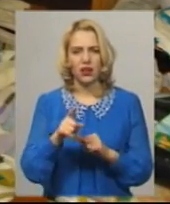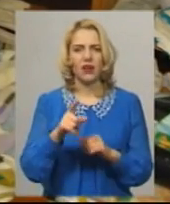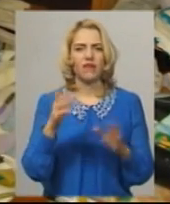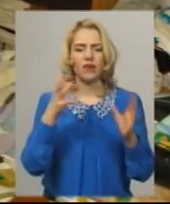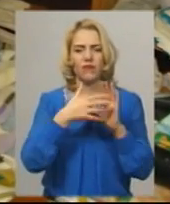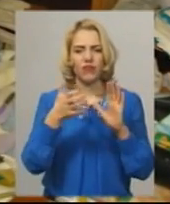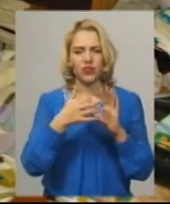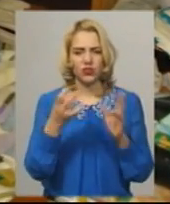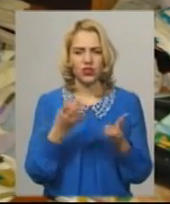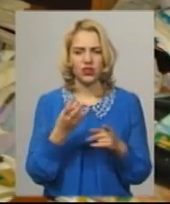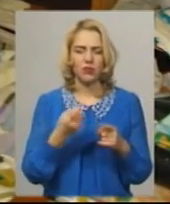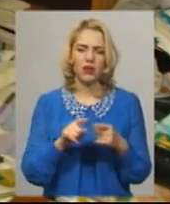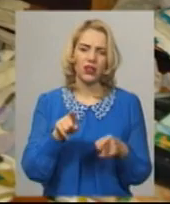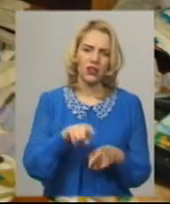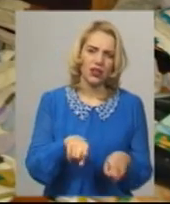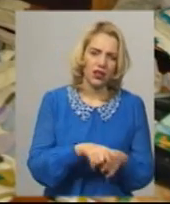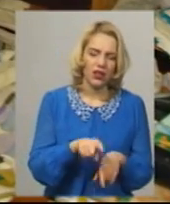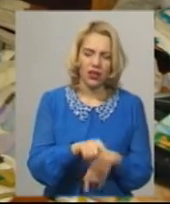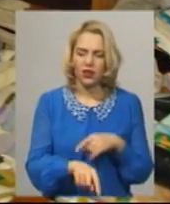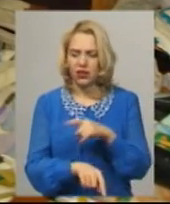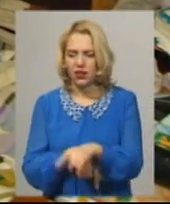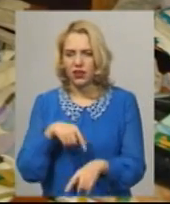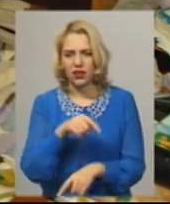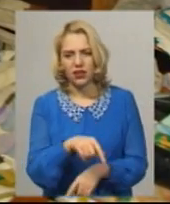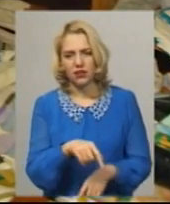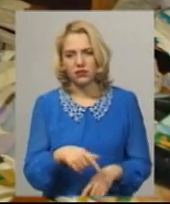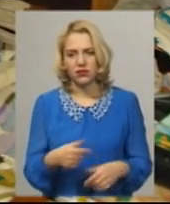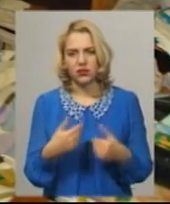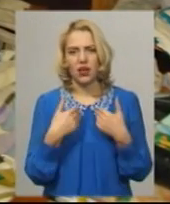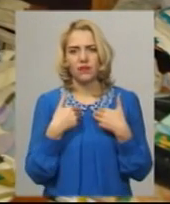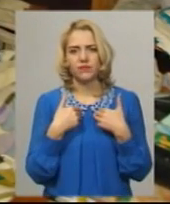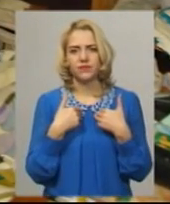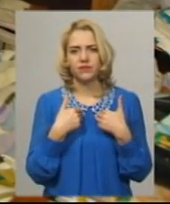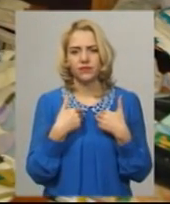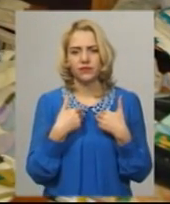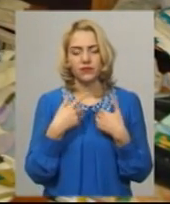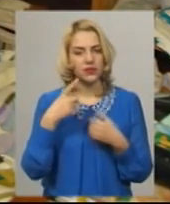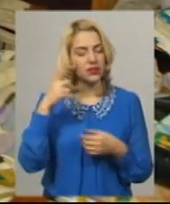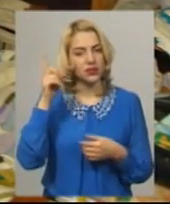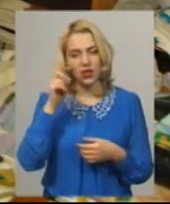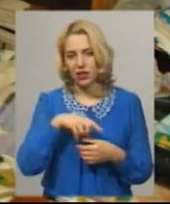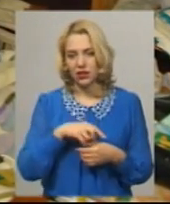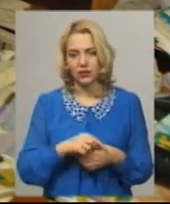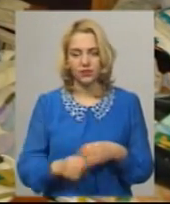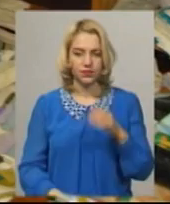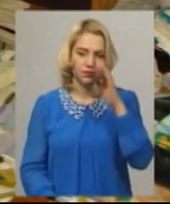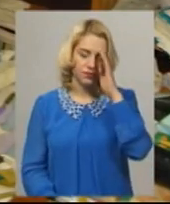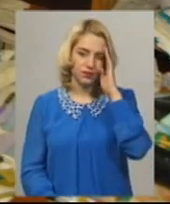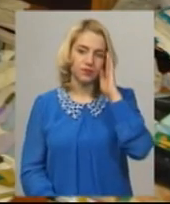витяжки, а вам треба до теплого дому, а вам треба те. Я, знаєте,